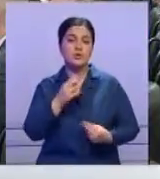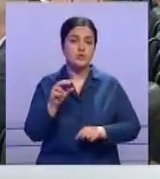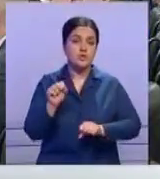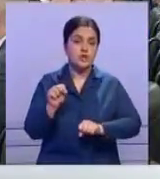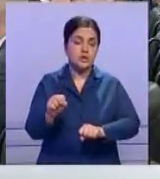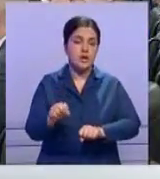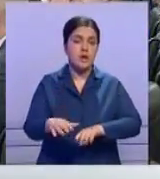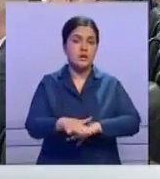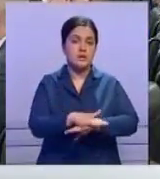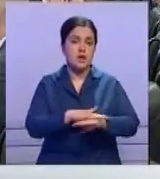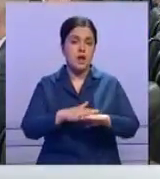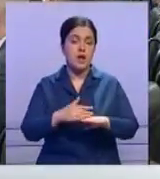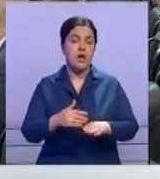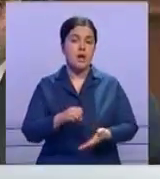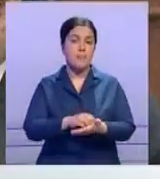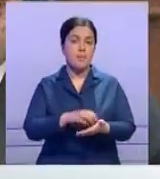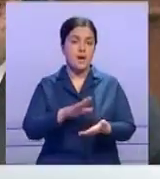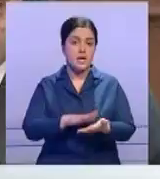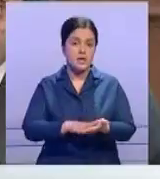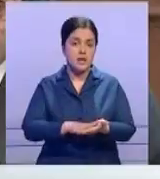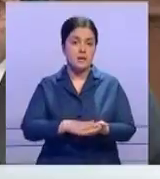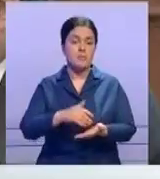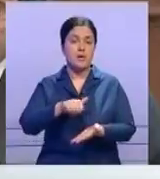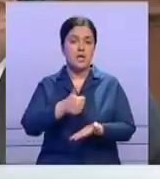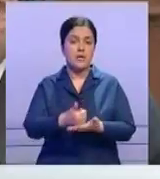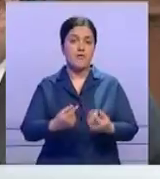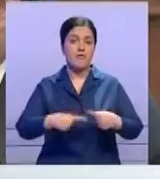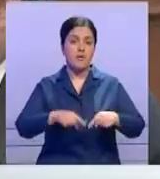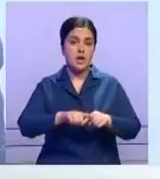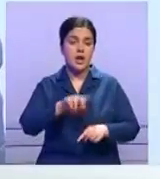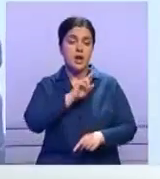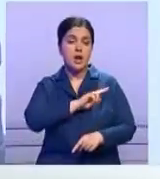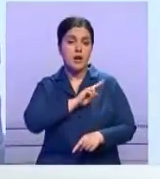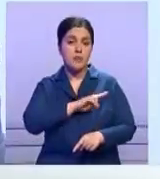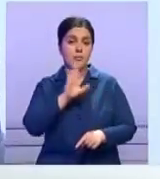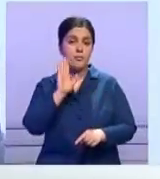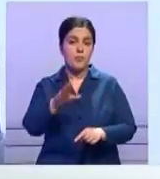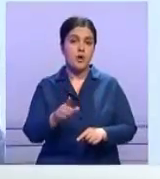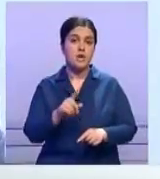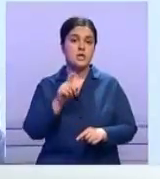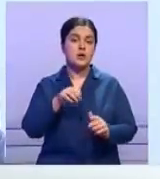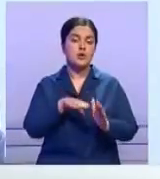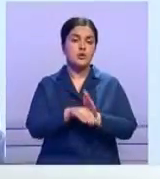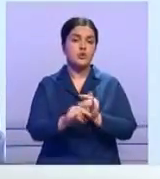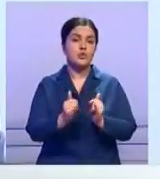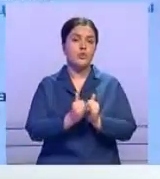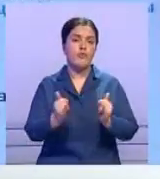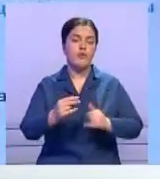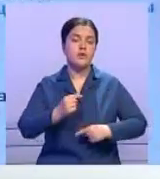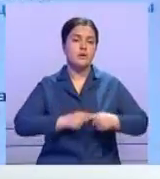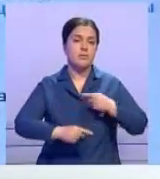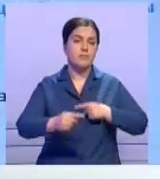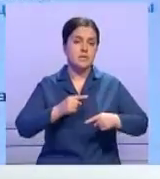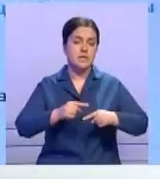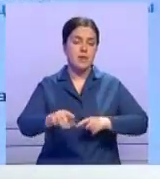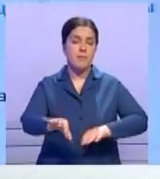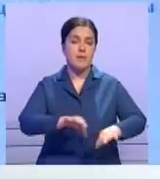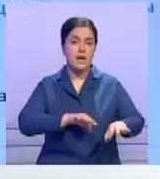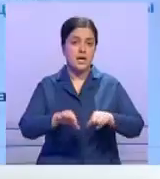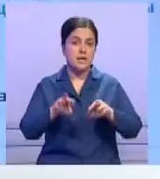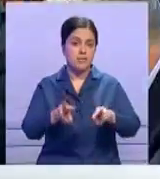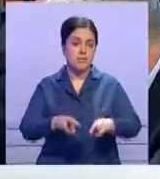населения Тамара Дюсенова. По данным главы ведомства, вакансии появятся в основном за счет увеличения бизнес-проектов. Кроме того,